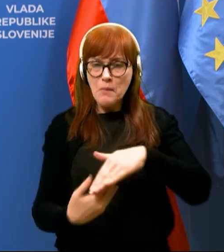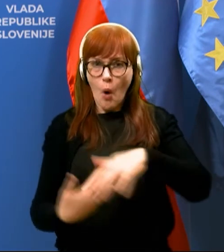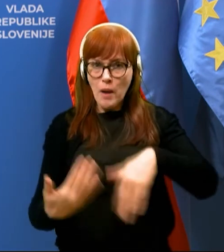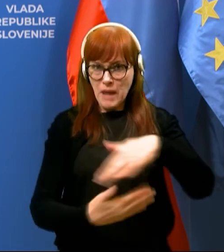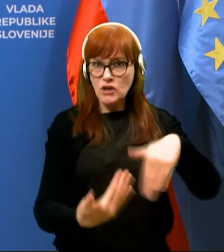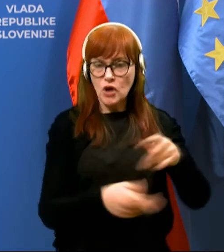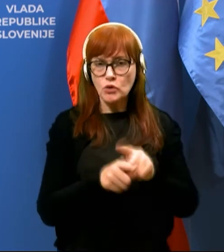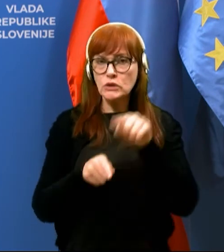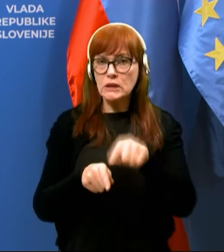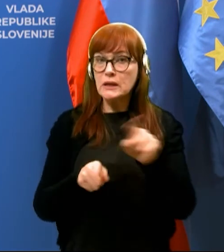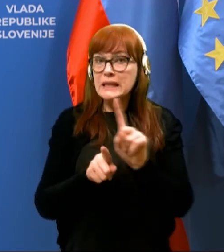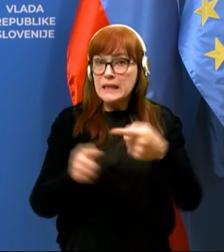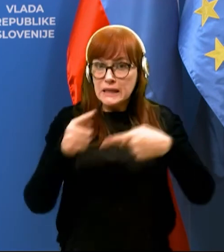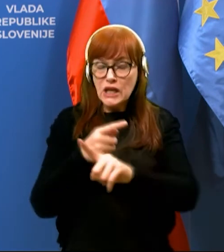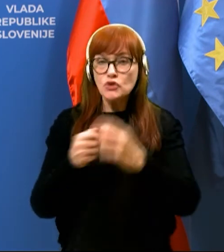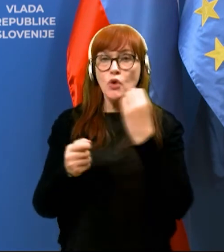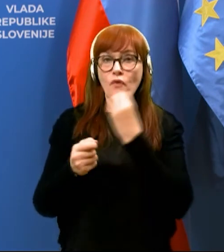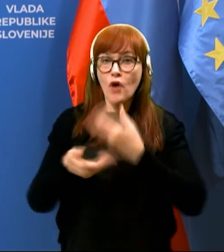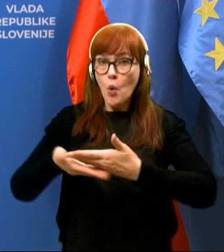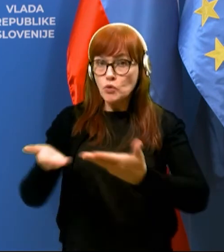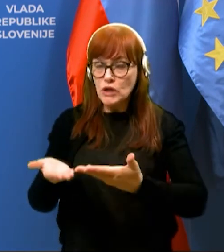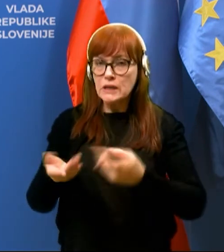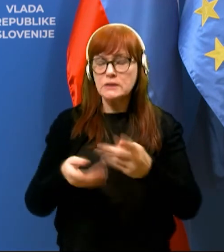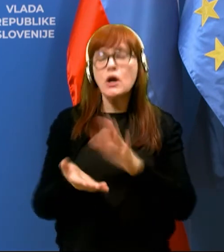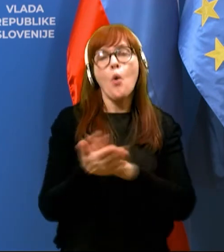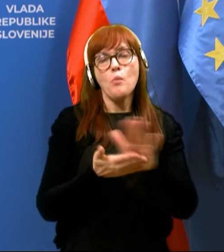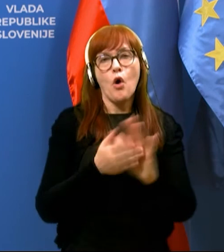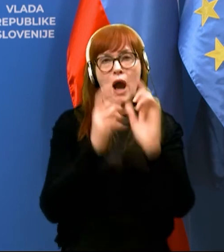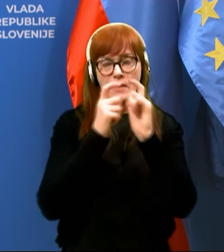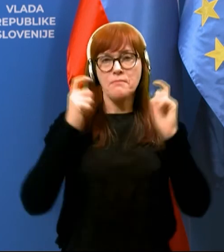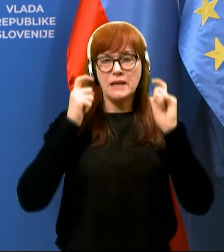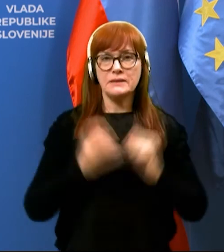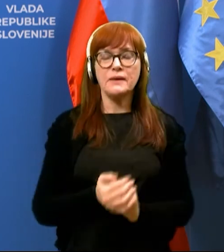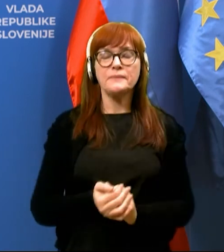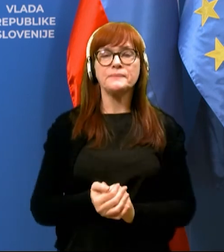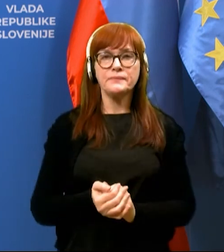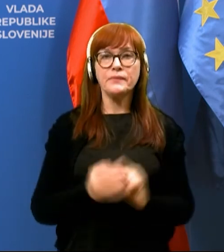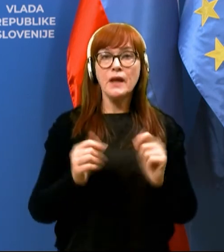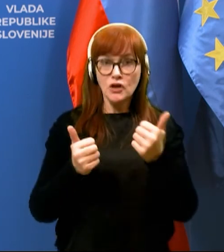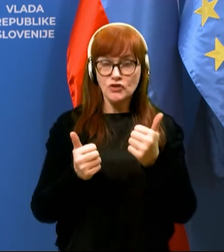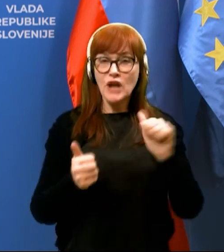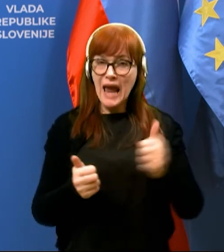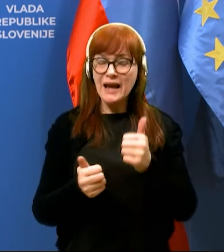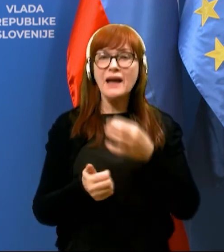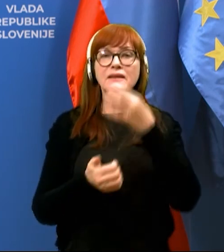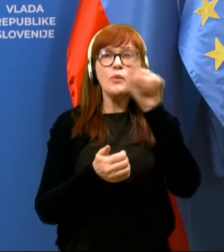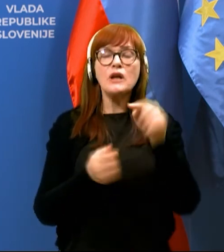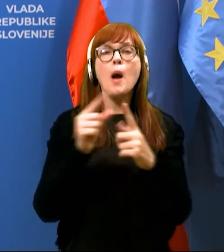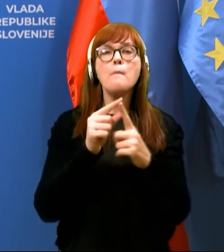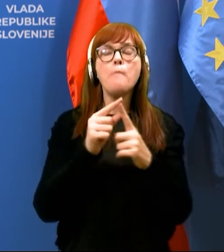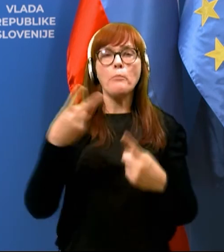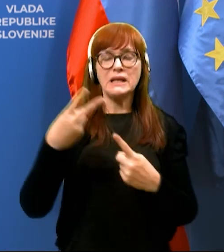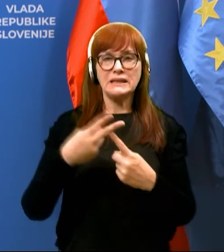seveda tudi, kratk kadar niso v očilnicah, uporabljajo maske. Hvala lepa. Sledi še enkrat vprašanje PAP TV.